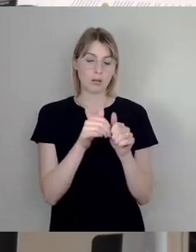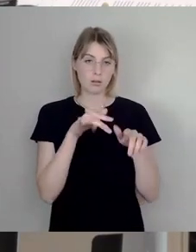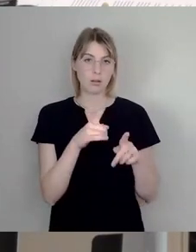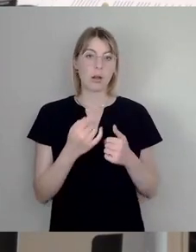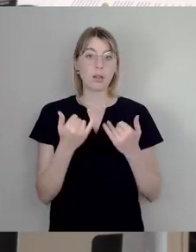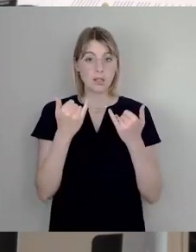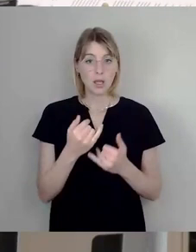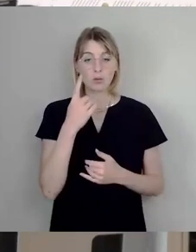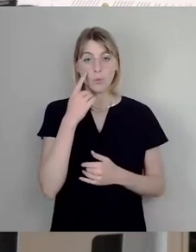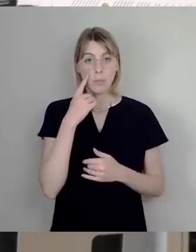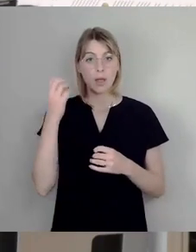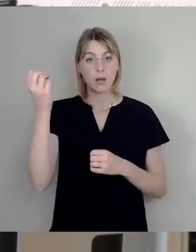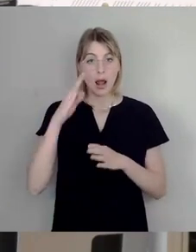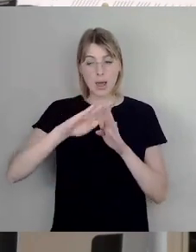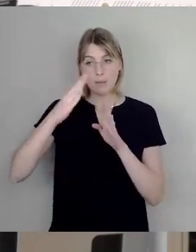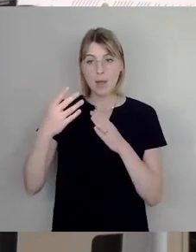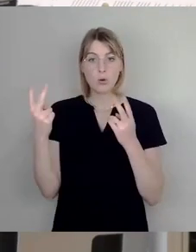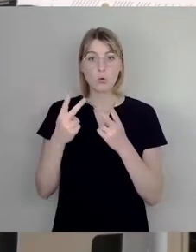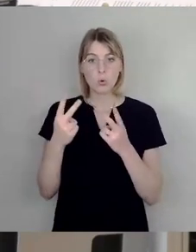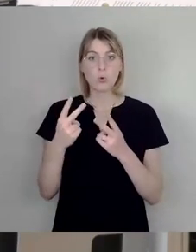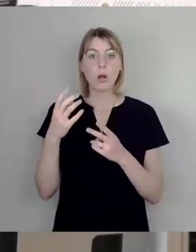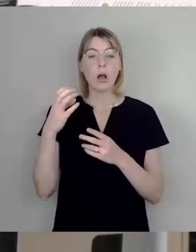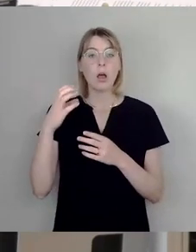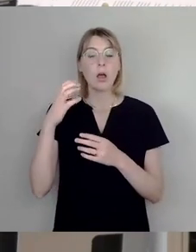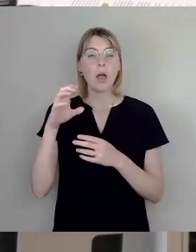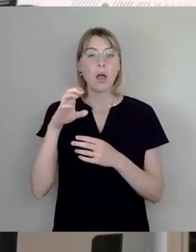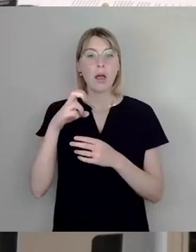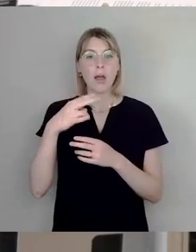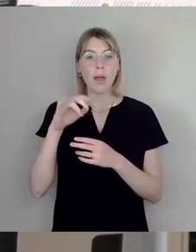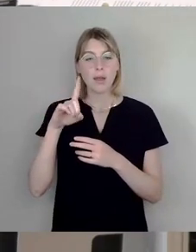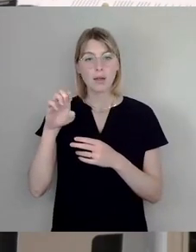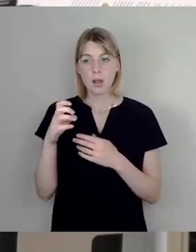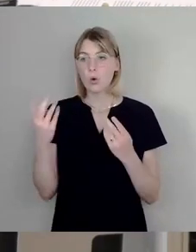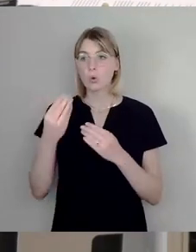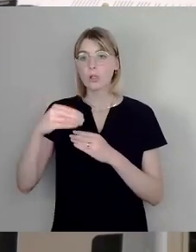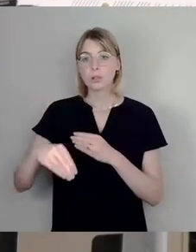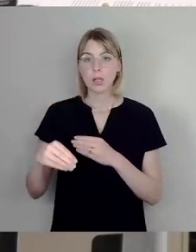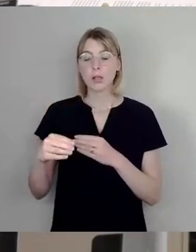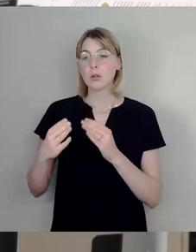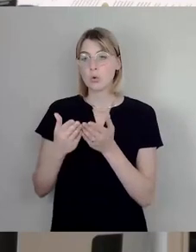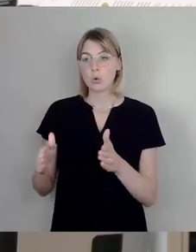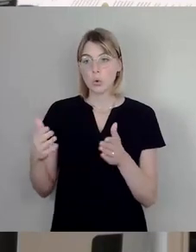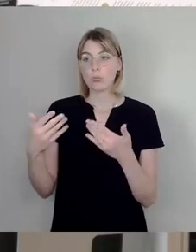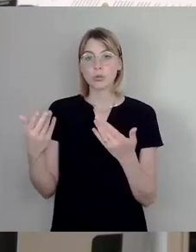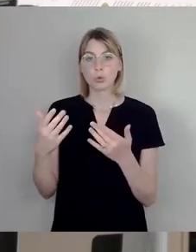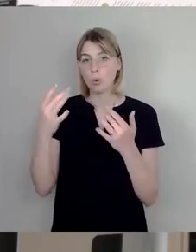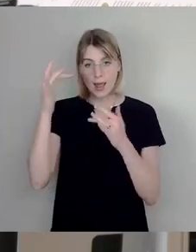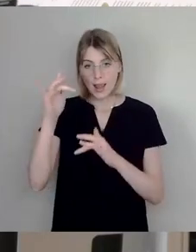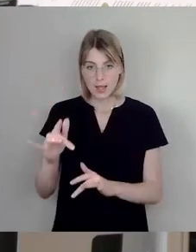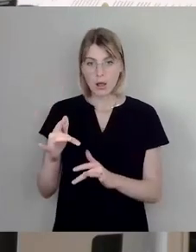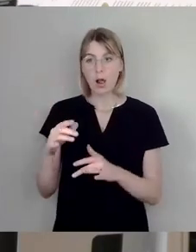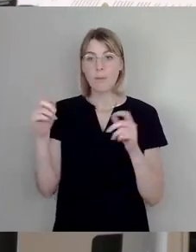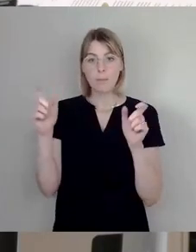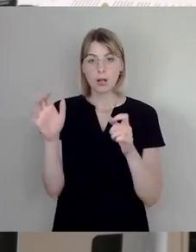den Hellerbergen oder in der Heide, in der Sandgrube, wo auch immer, diese illegalen Partys stattfinden. Haben Sie das nicht? Und die Polizei,